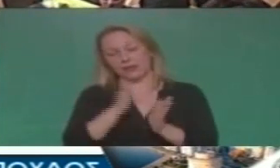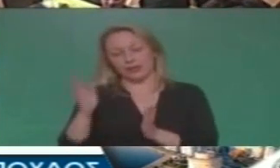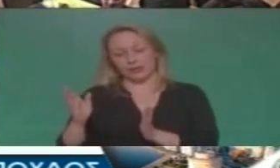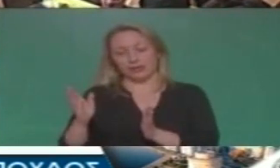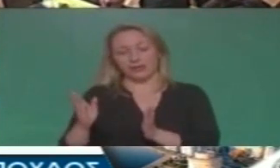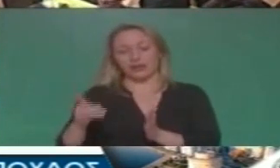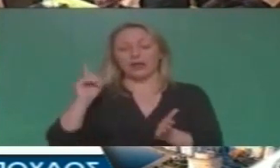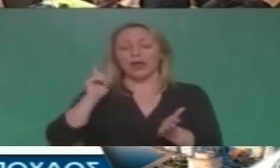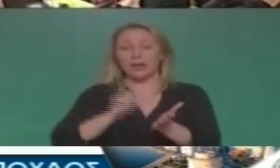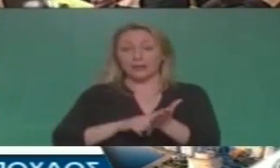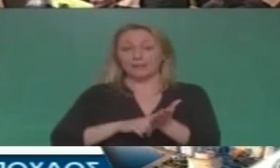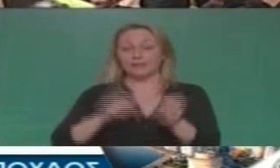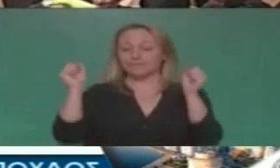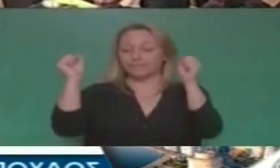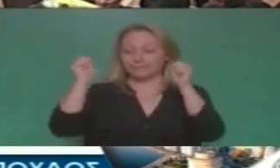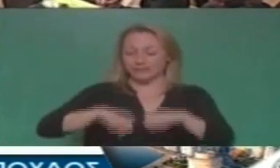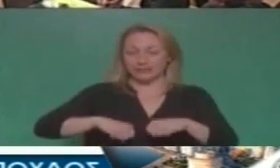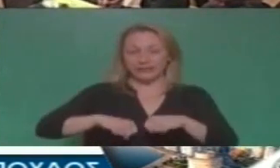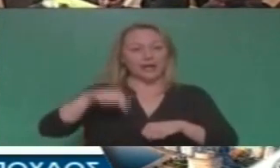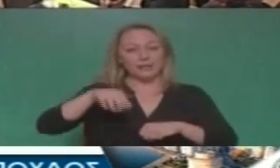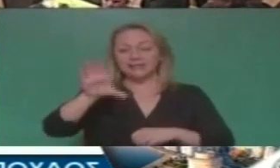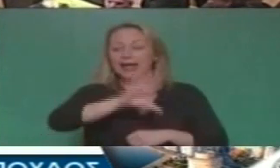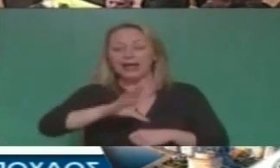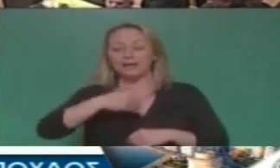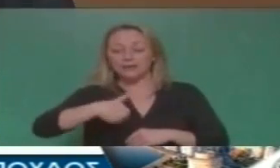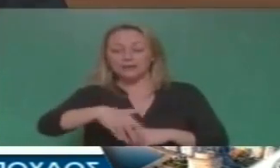Μια πλήρη συμφωνία για ότι θα γίνει με την έκθεση.